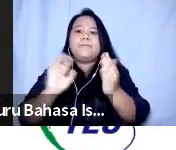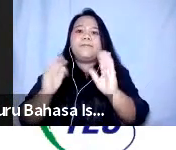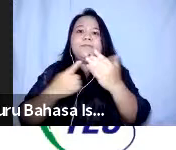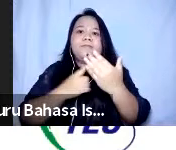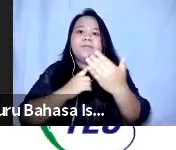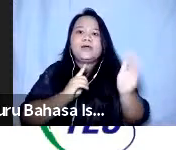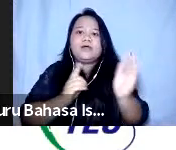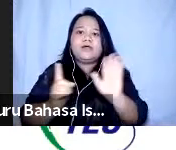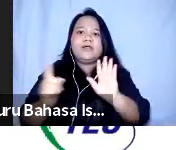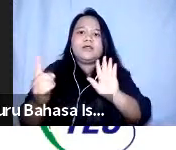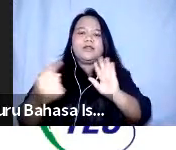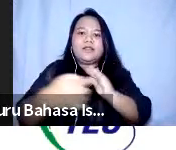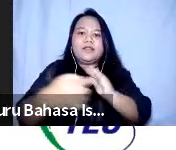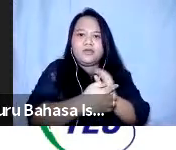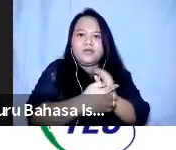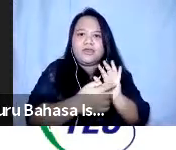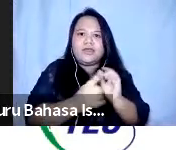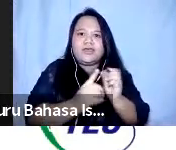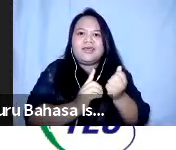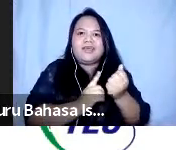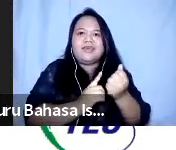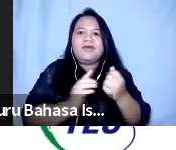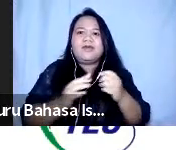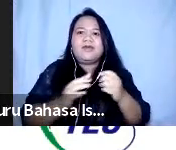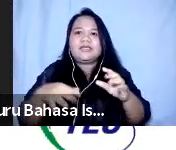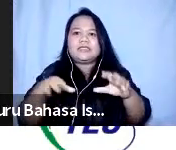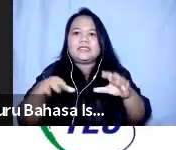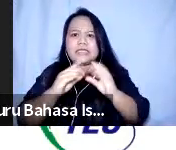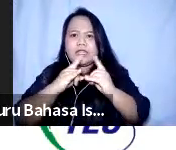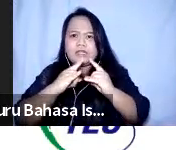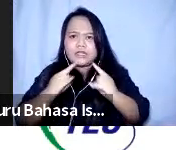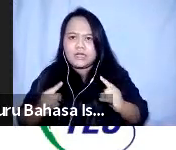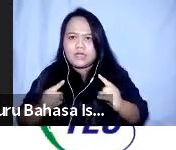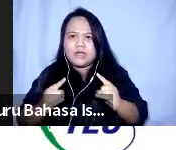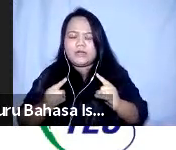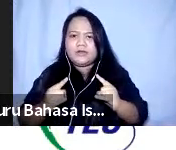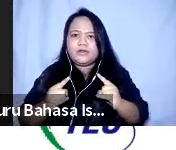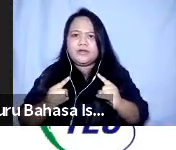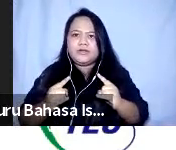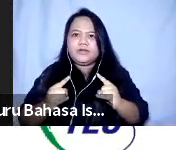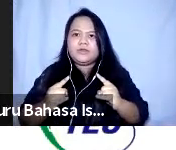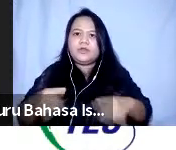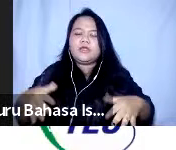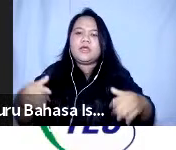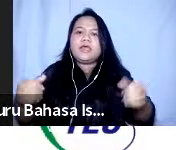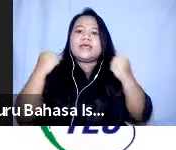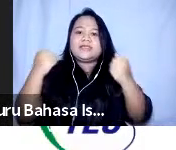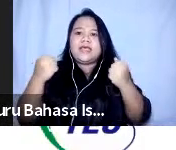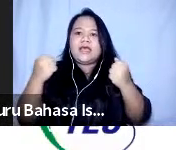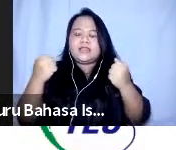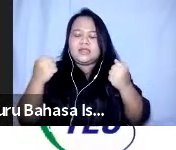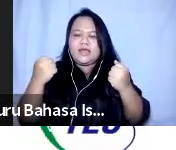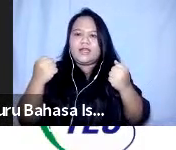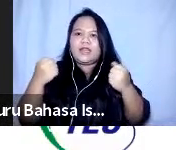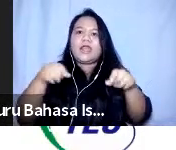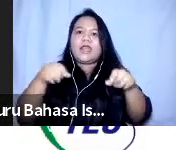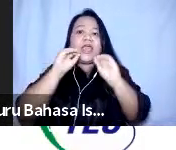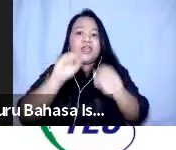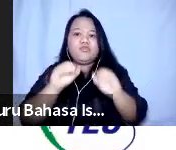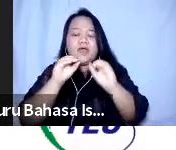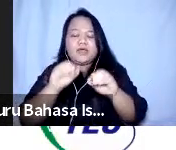nutrisi shelter termasuk health dan edukasi tapi semuanya